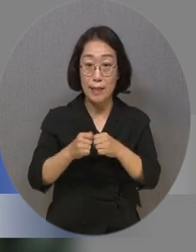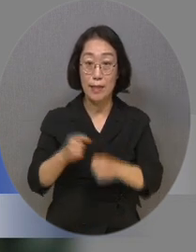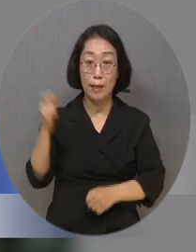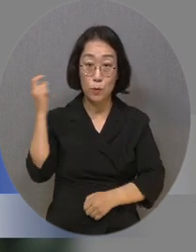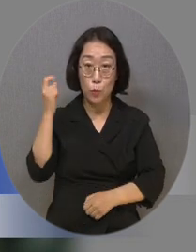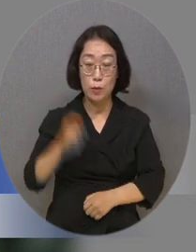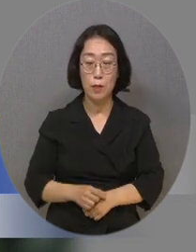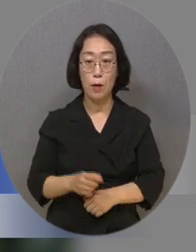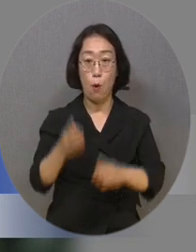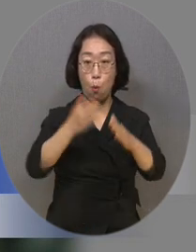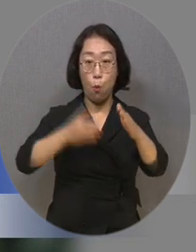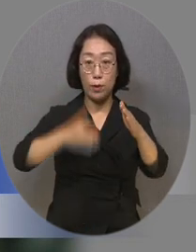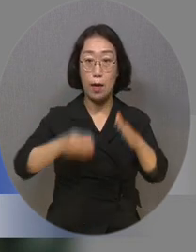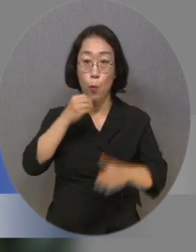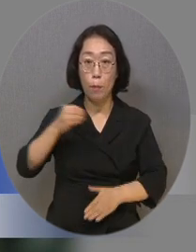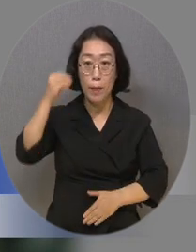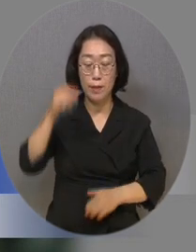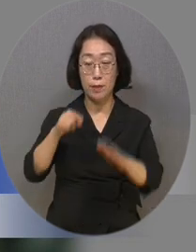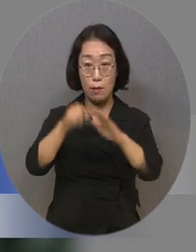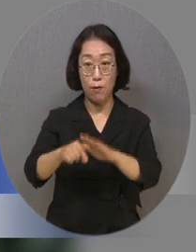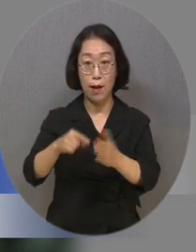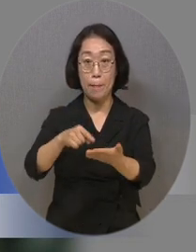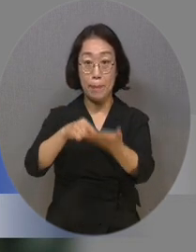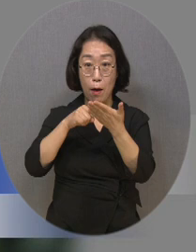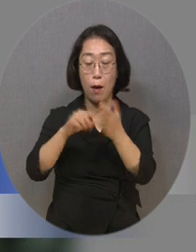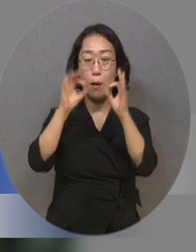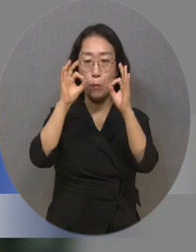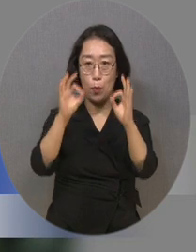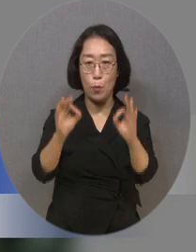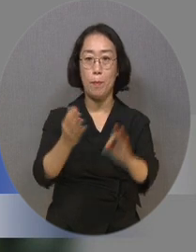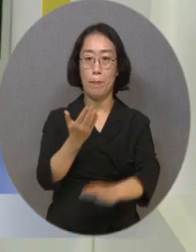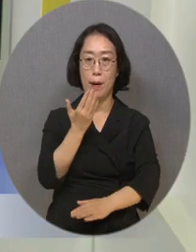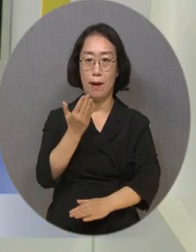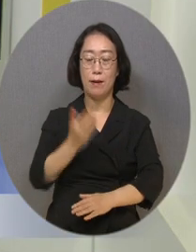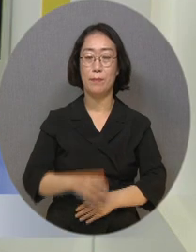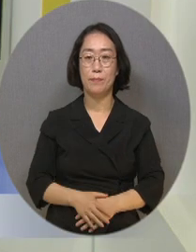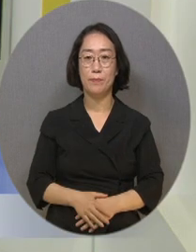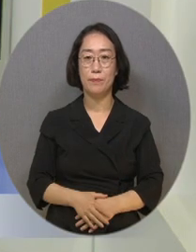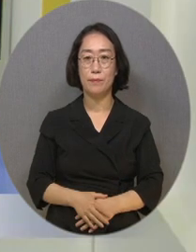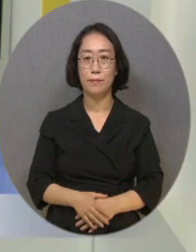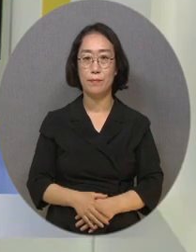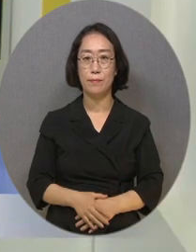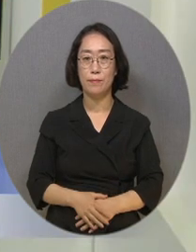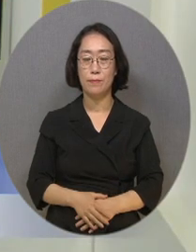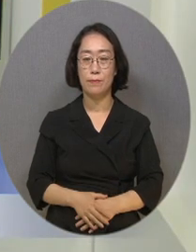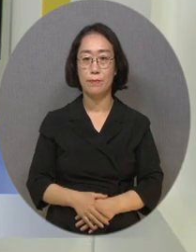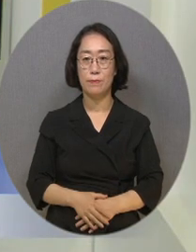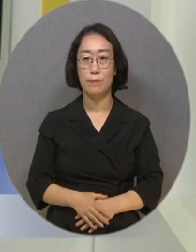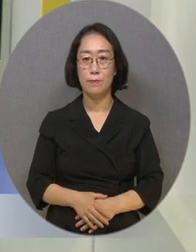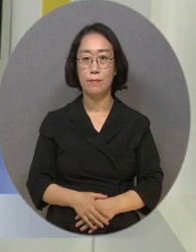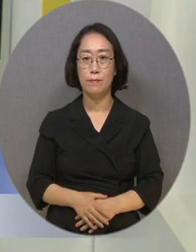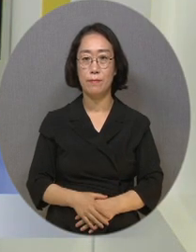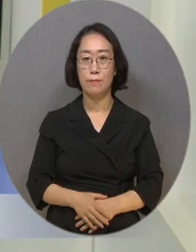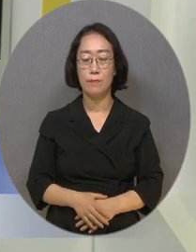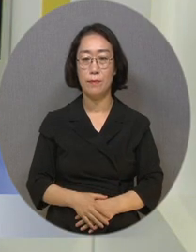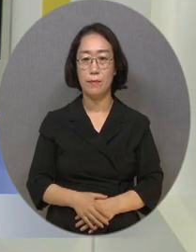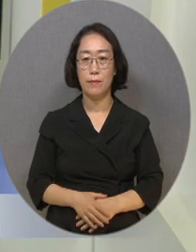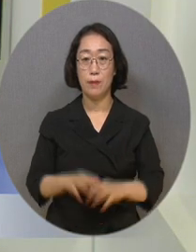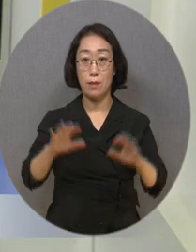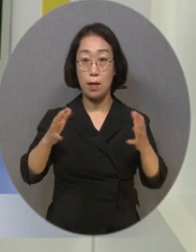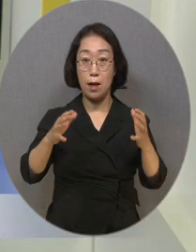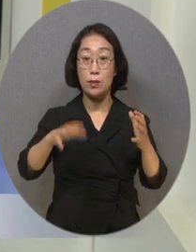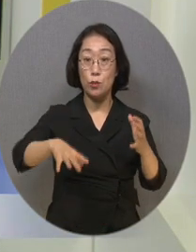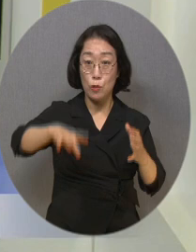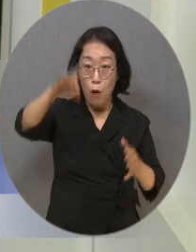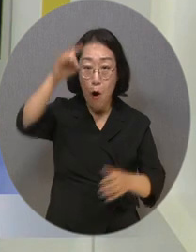국립공원공단 홈페이지에서 확인할 수 있습니다. 다음 웰페어 뉴스로는 국내 최초로